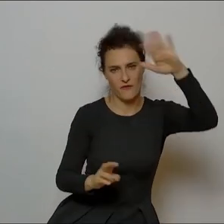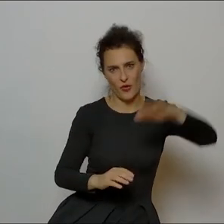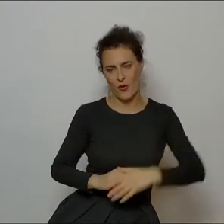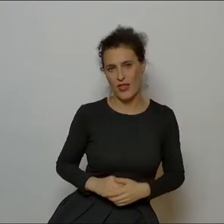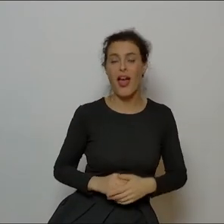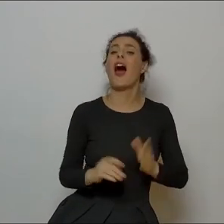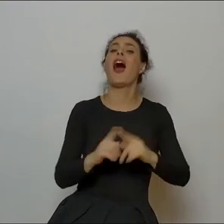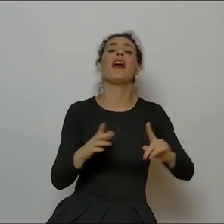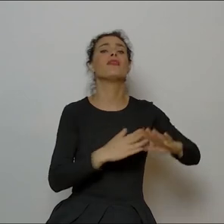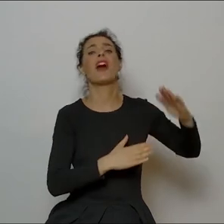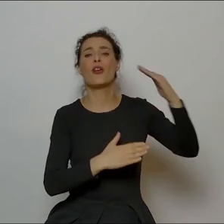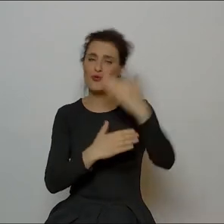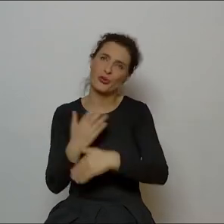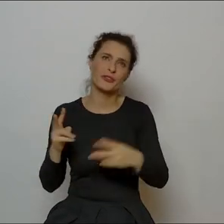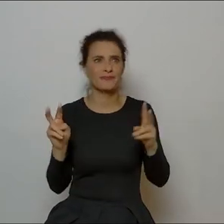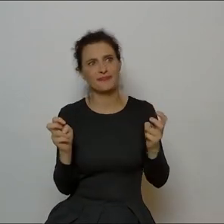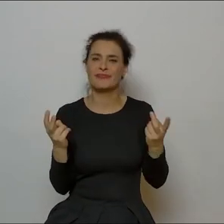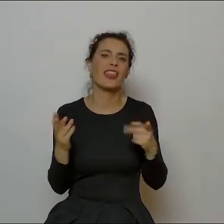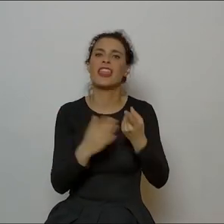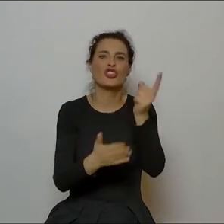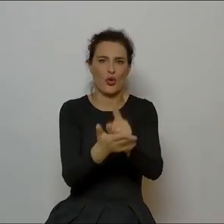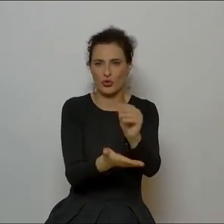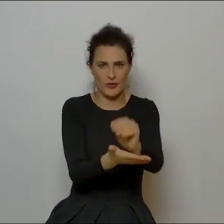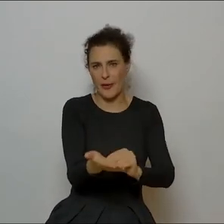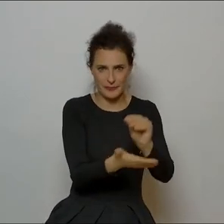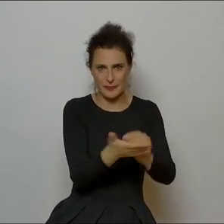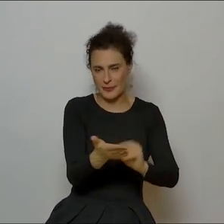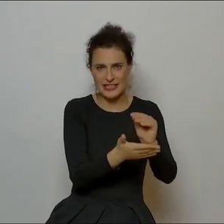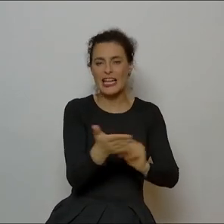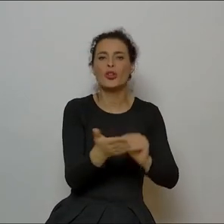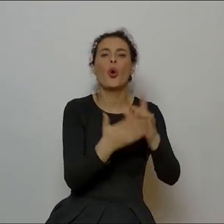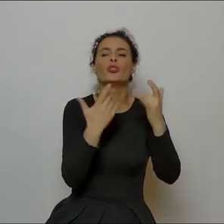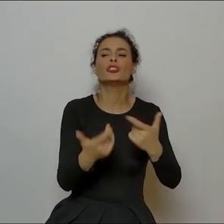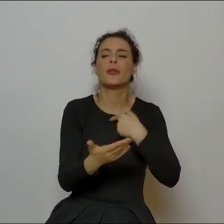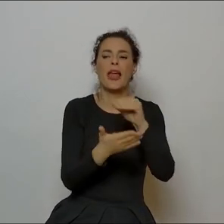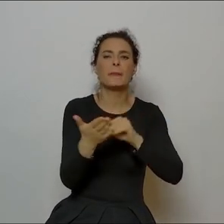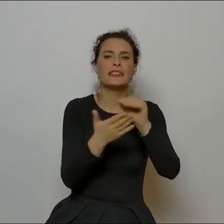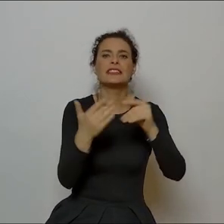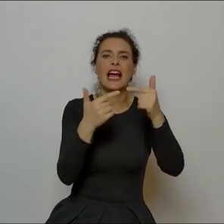chciał napisać, znaczy na koniec, Boże, nie zdążył, ale planował napisać utwór,